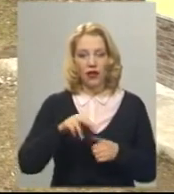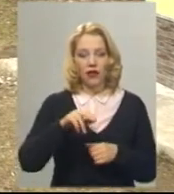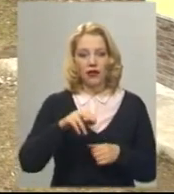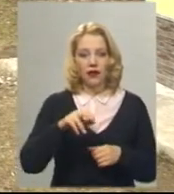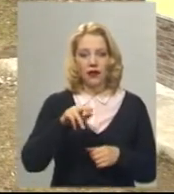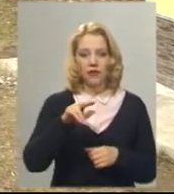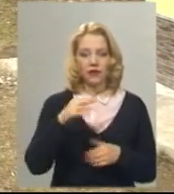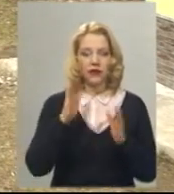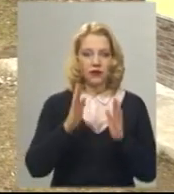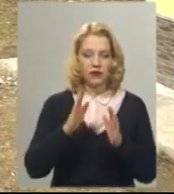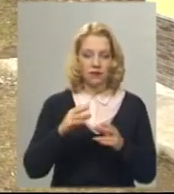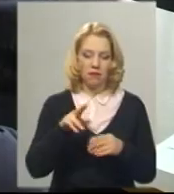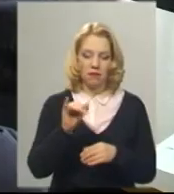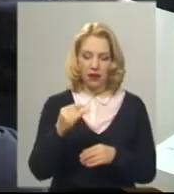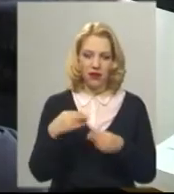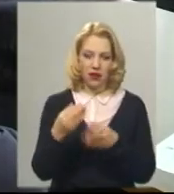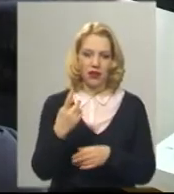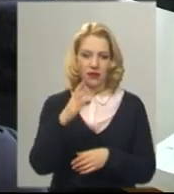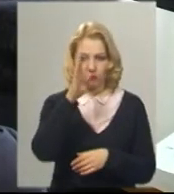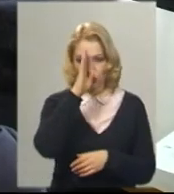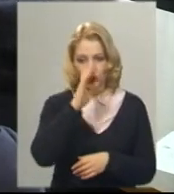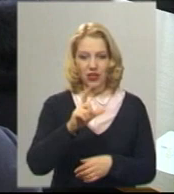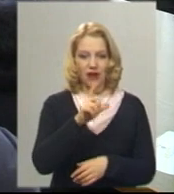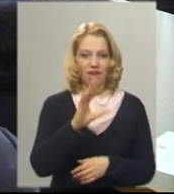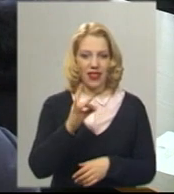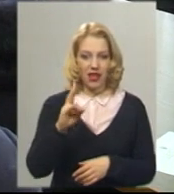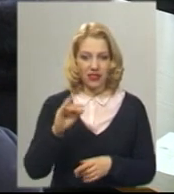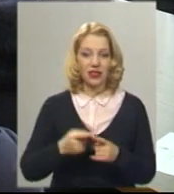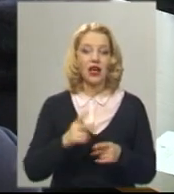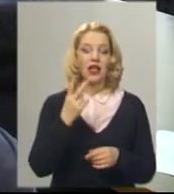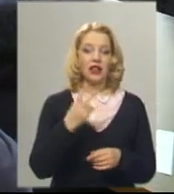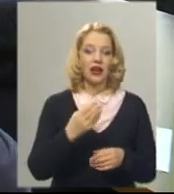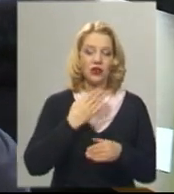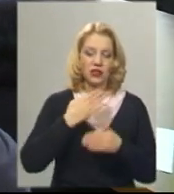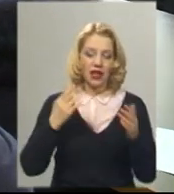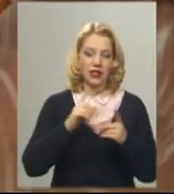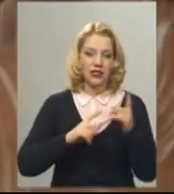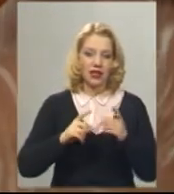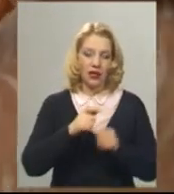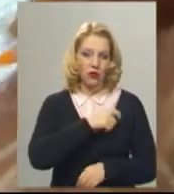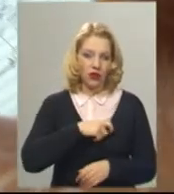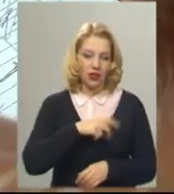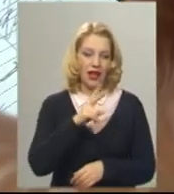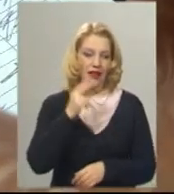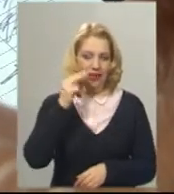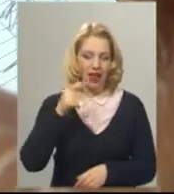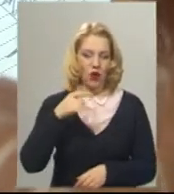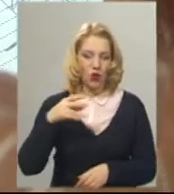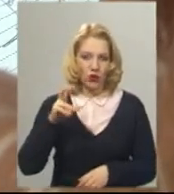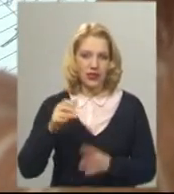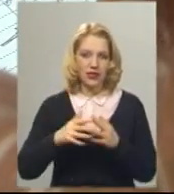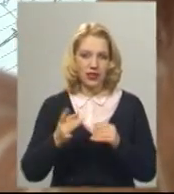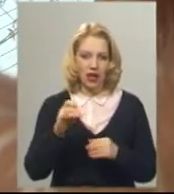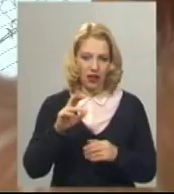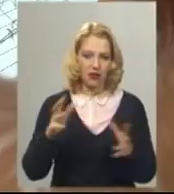лише Андрію Венерському. На останній сесії, 28 лютого, депутати Китайгородської сільської ради підтримали рішення щодо